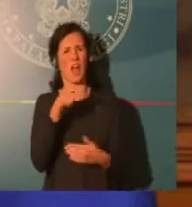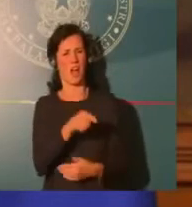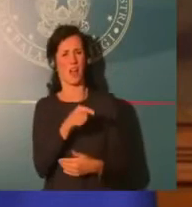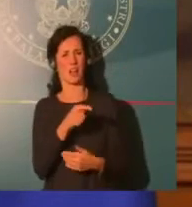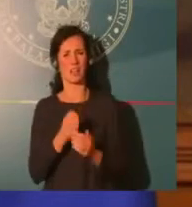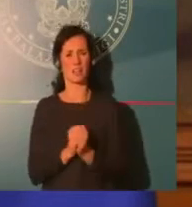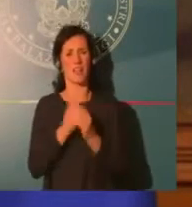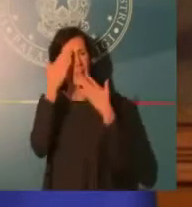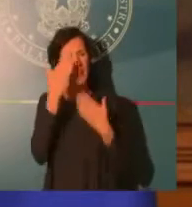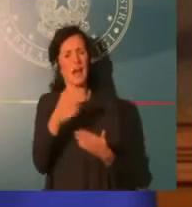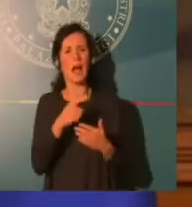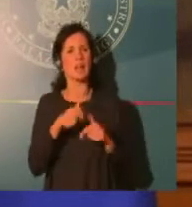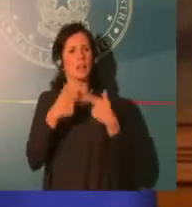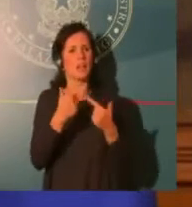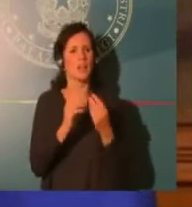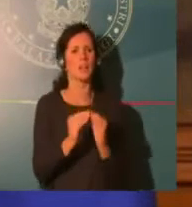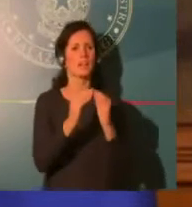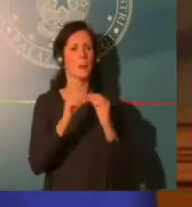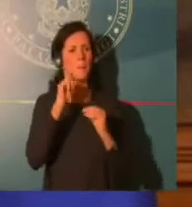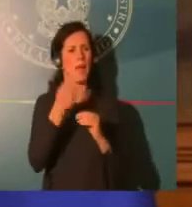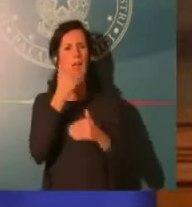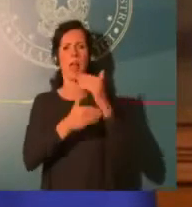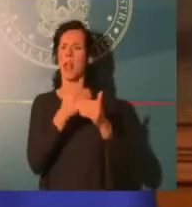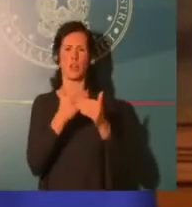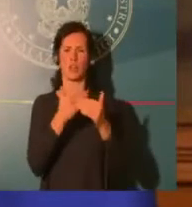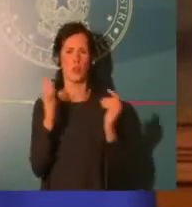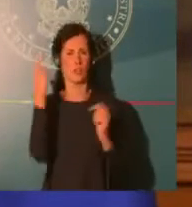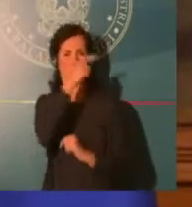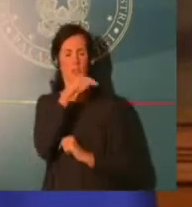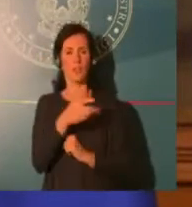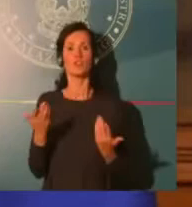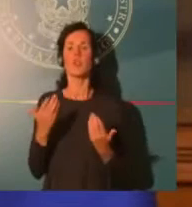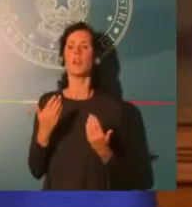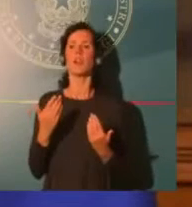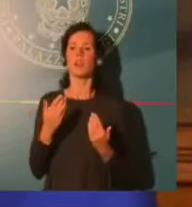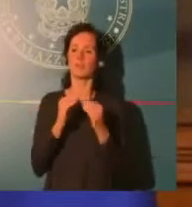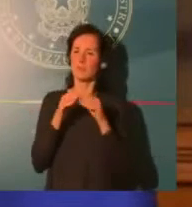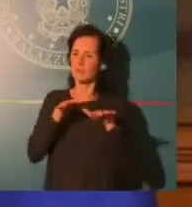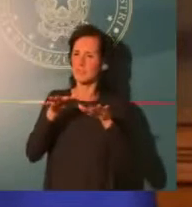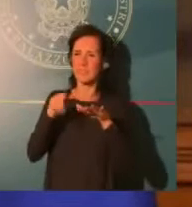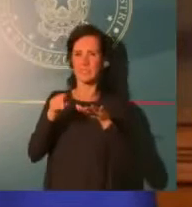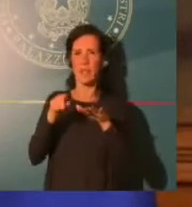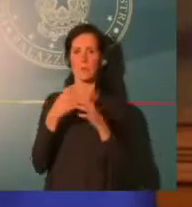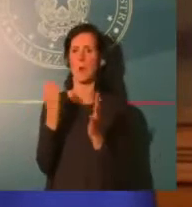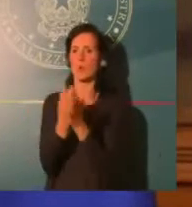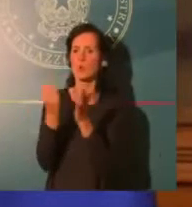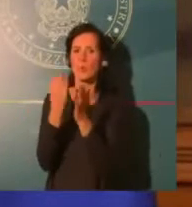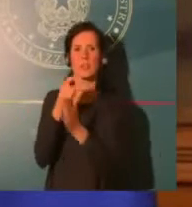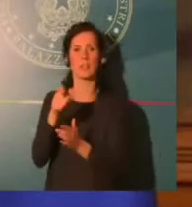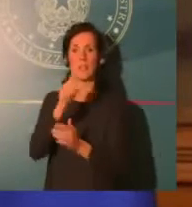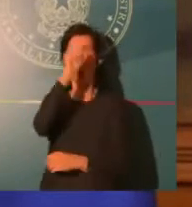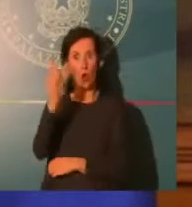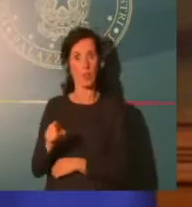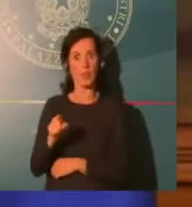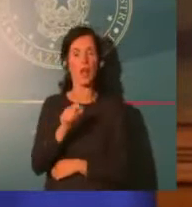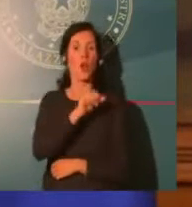tessuti produttivi dei paesi. E poi ricordiamo, non solo dell'Italia, c'è tutta l'Europa, anche il resto del mondo in grandi difficoltà.